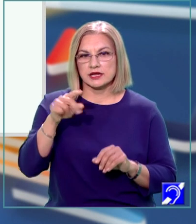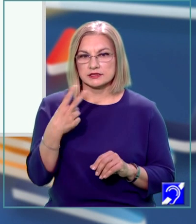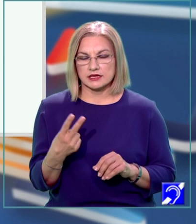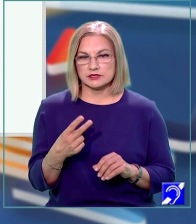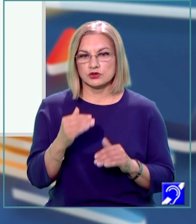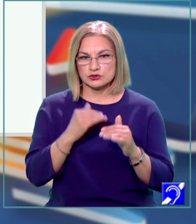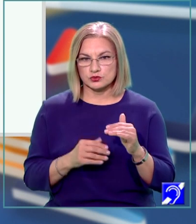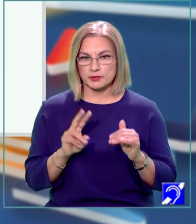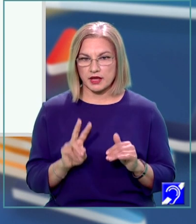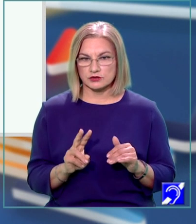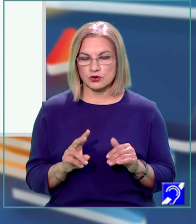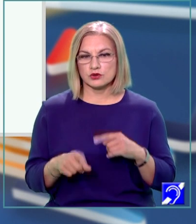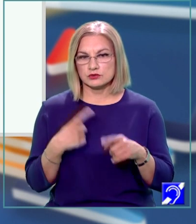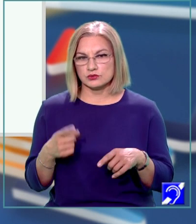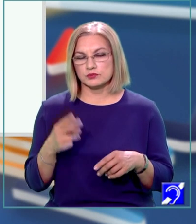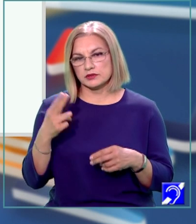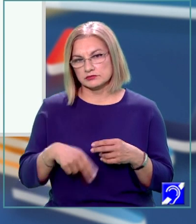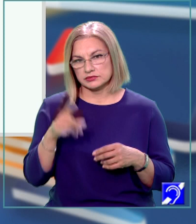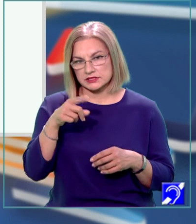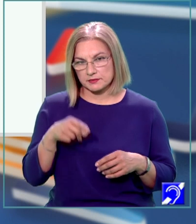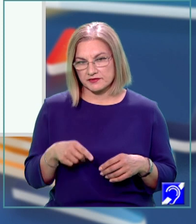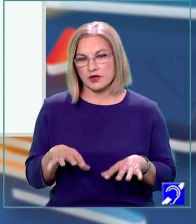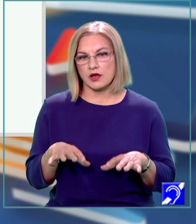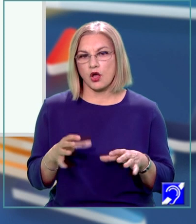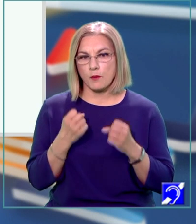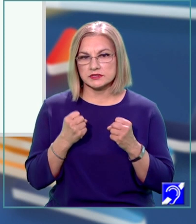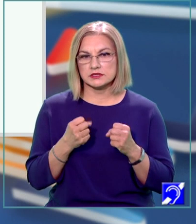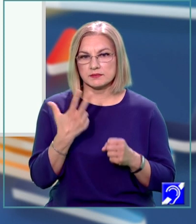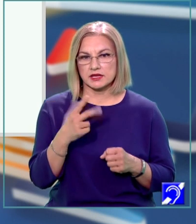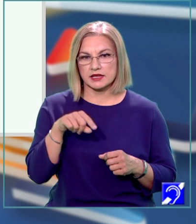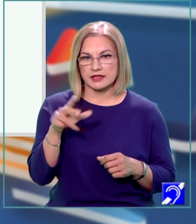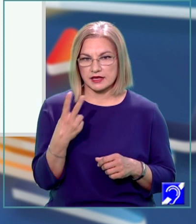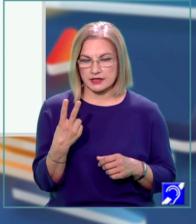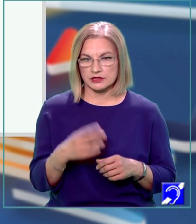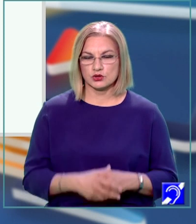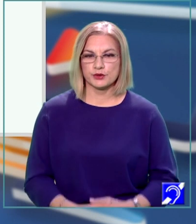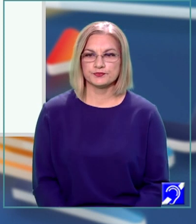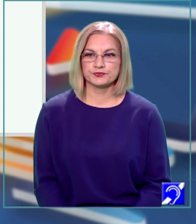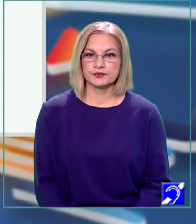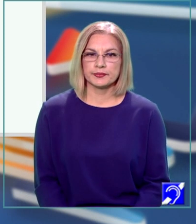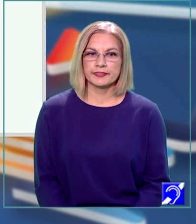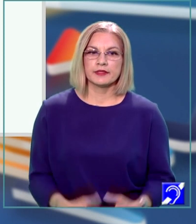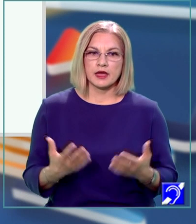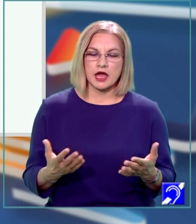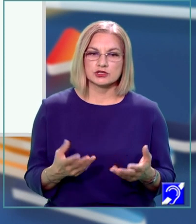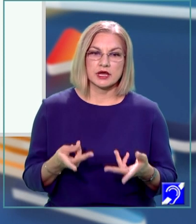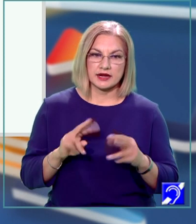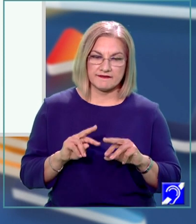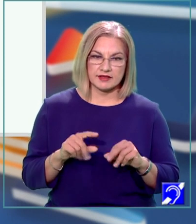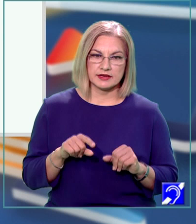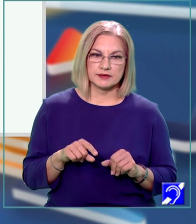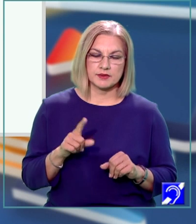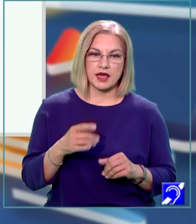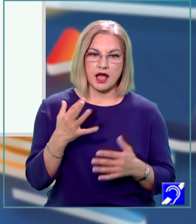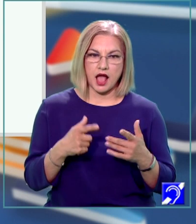2 supra 2 și în urma simplificării se obține 3 radical din 2 centimetri. Așadar, revenind la